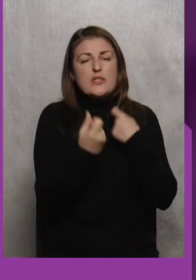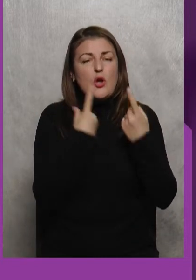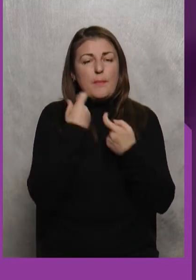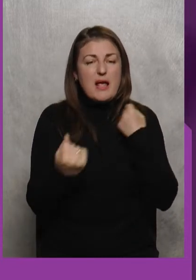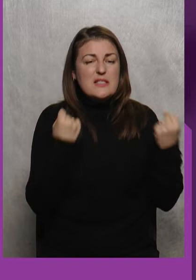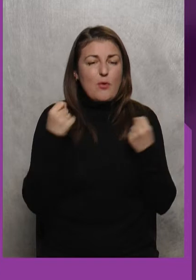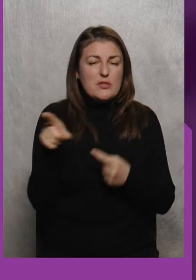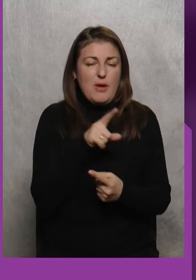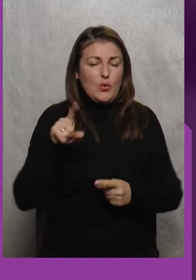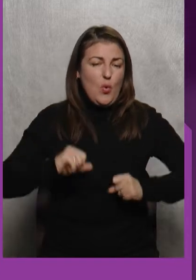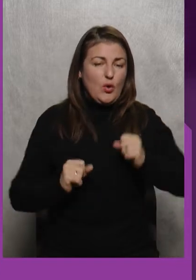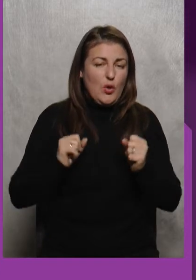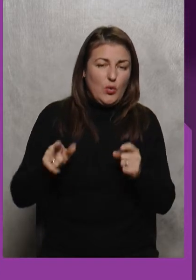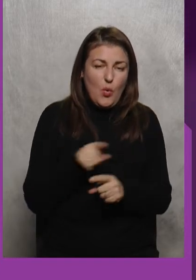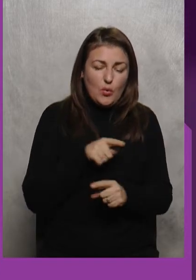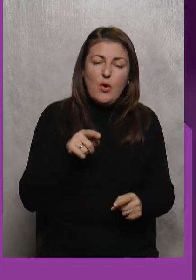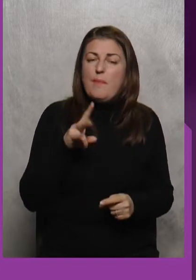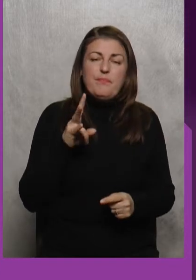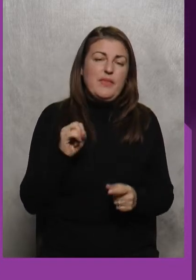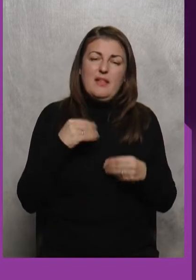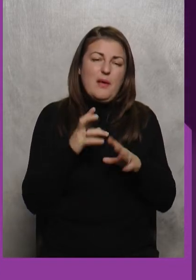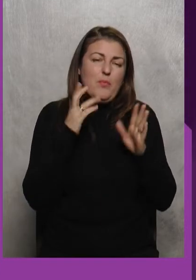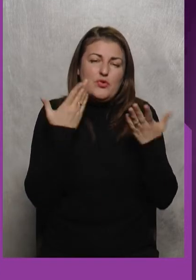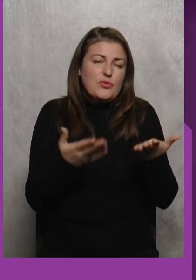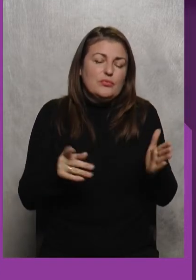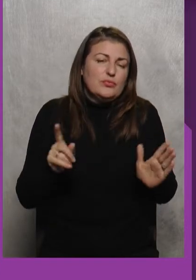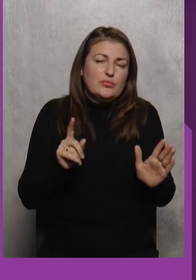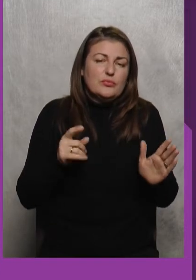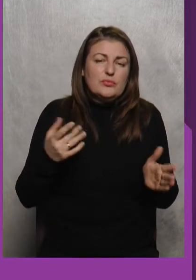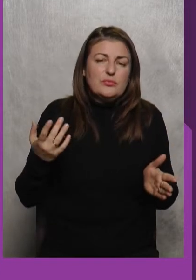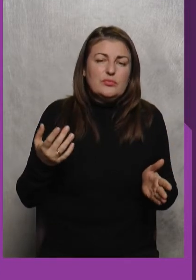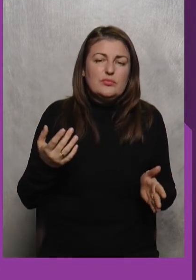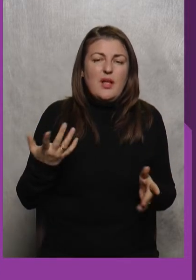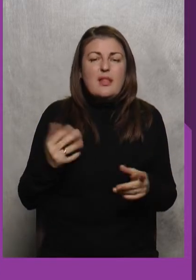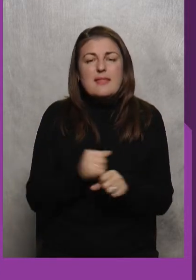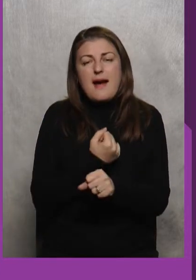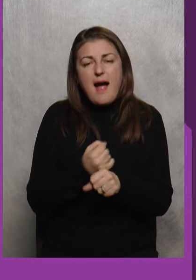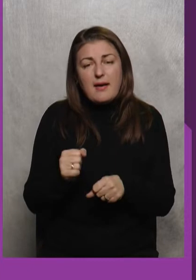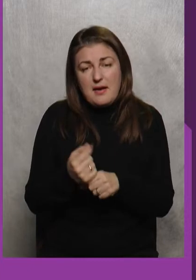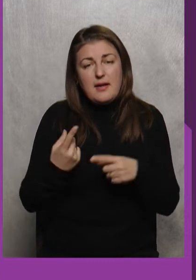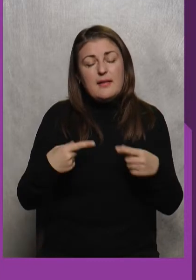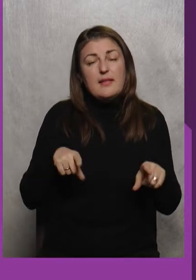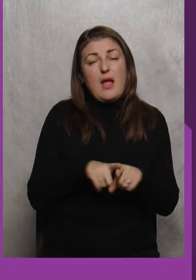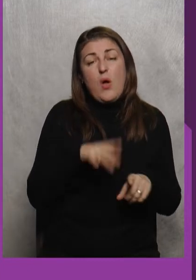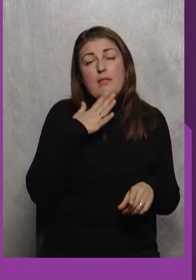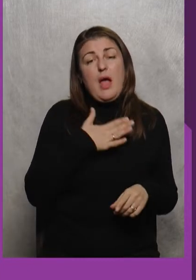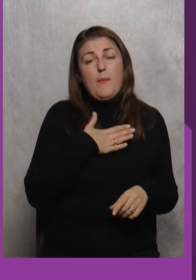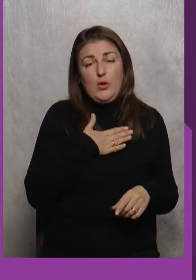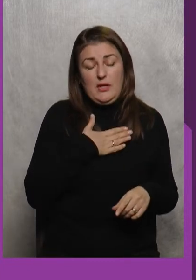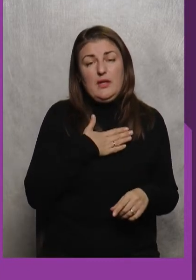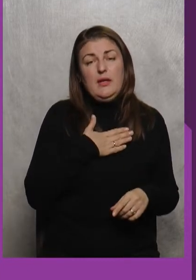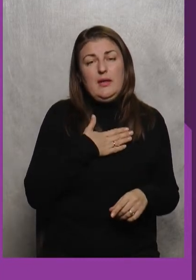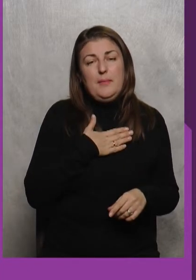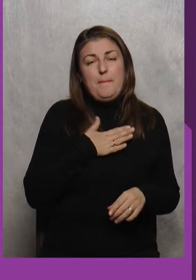спортсмен Одного Не дай Боже Там Якась Там Драка Такого На моєй